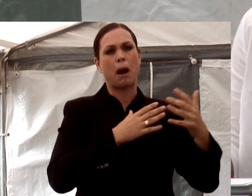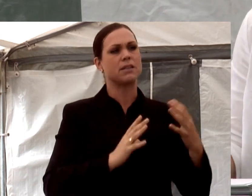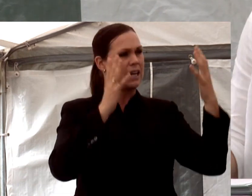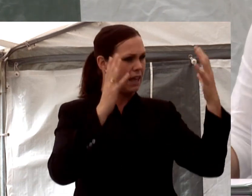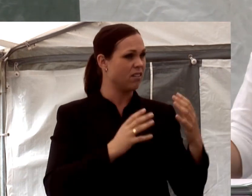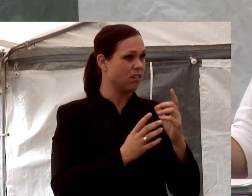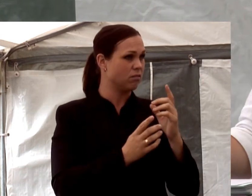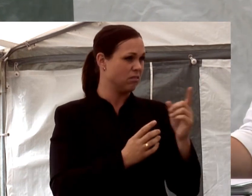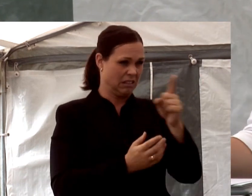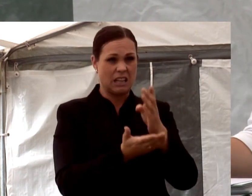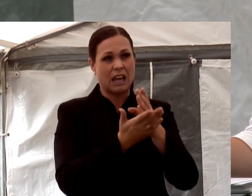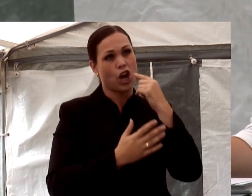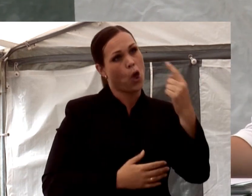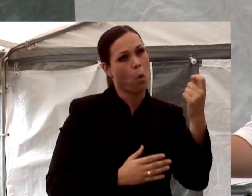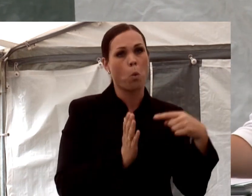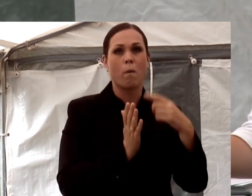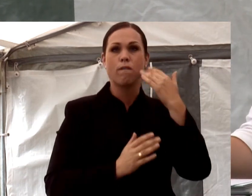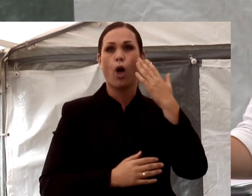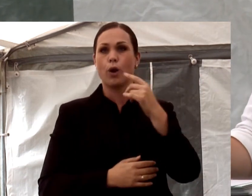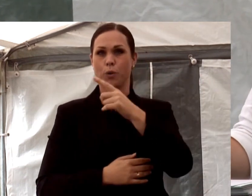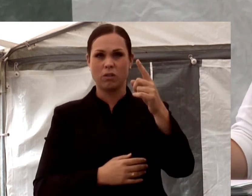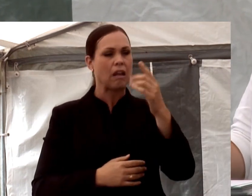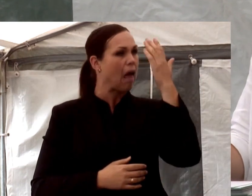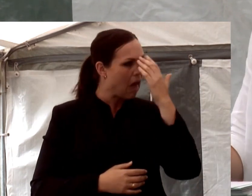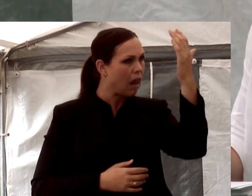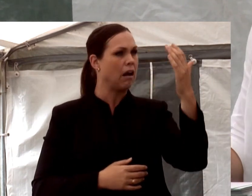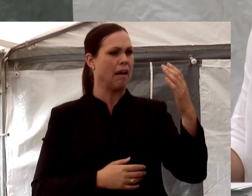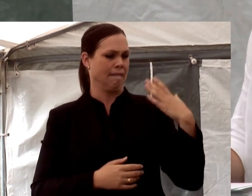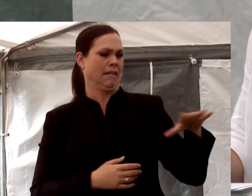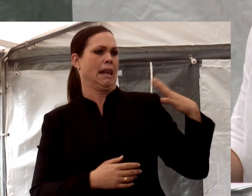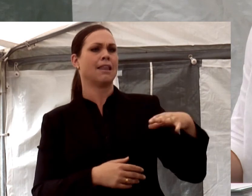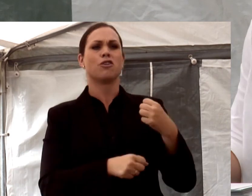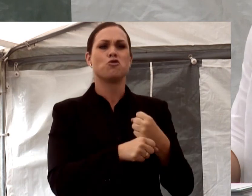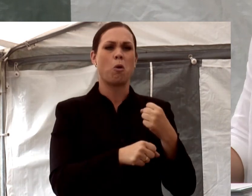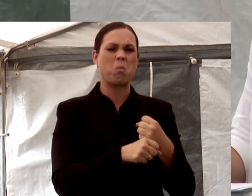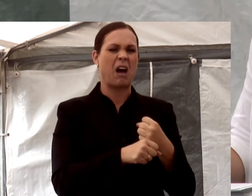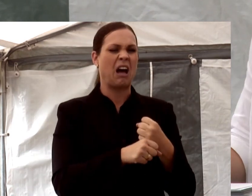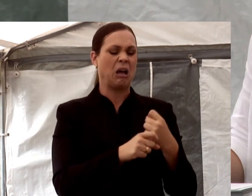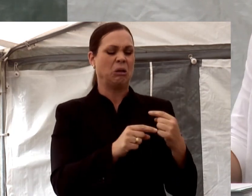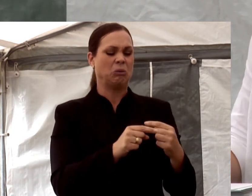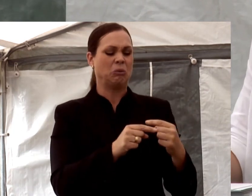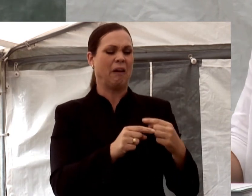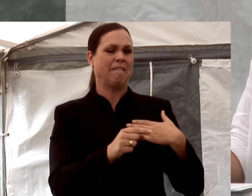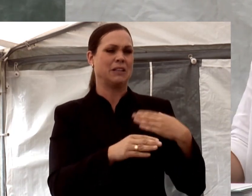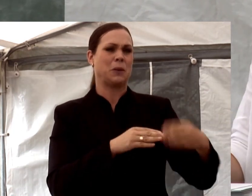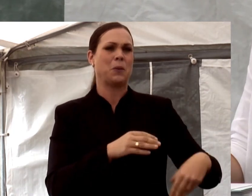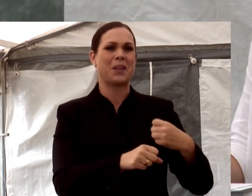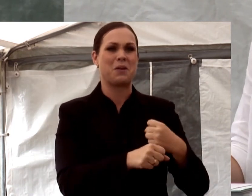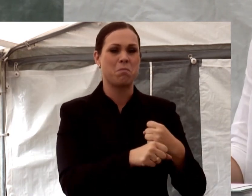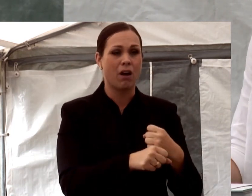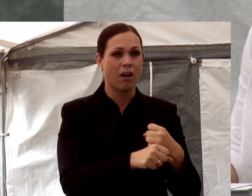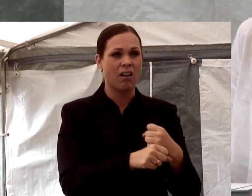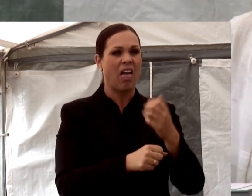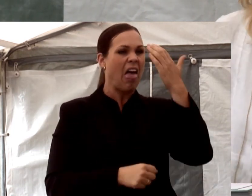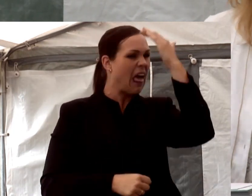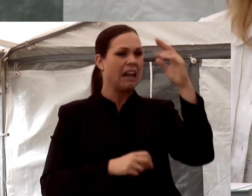Och ni har säkert hört det här förut. Att äldre vill inte jobba. Inte så länge till i alla fall. Äldre är